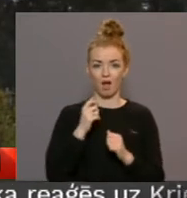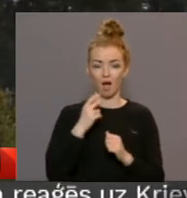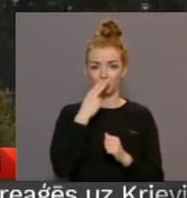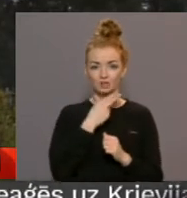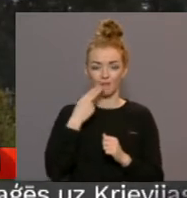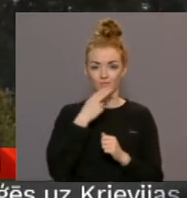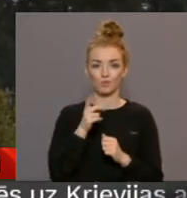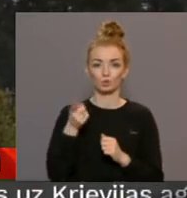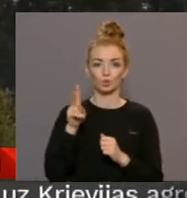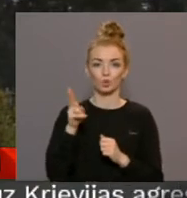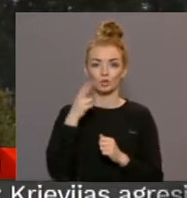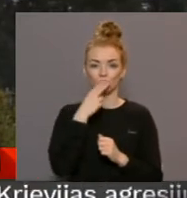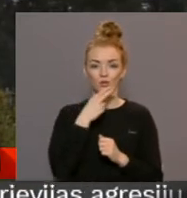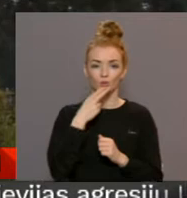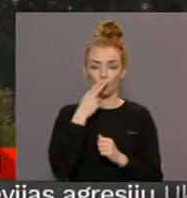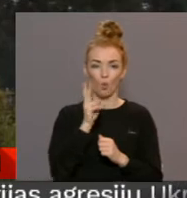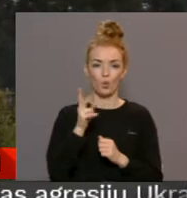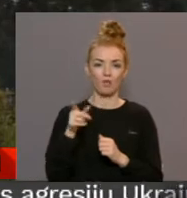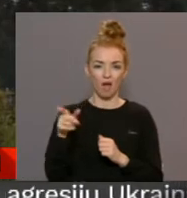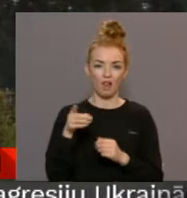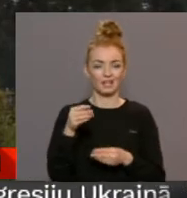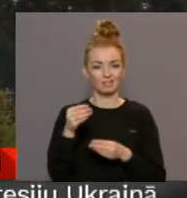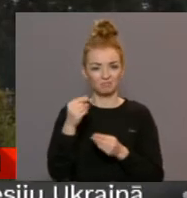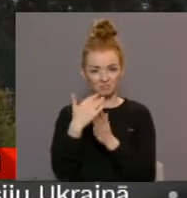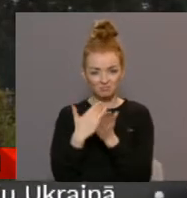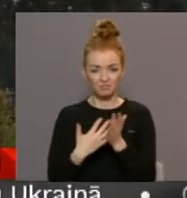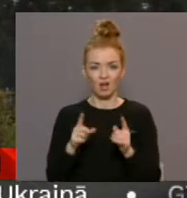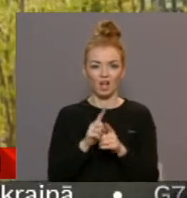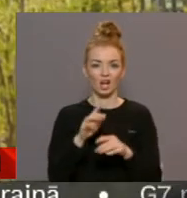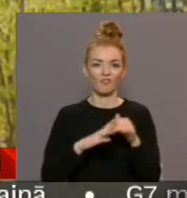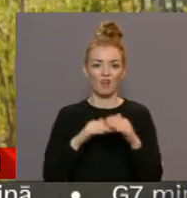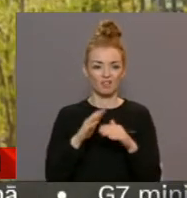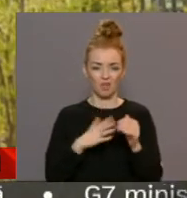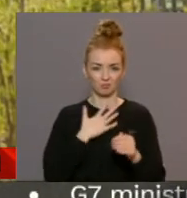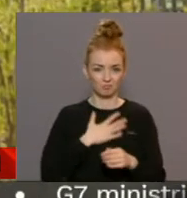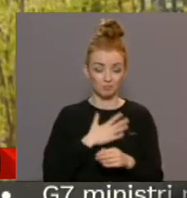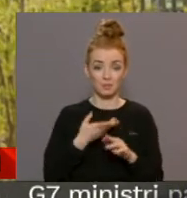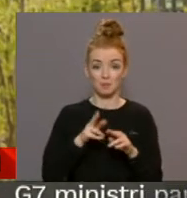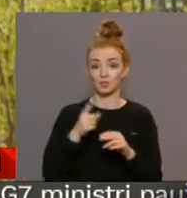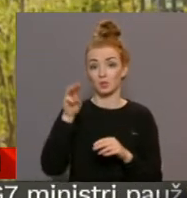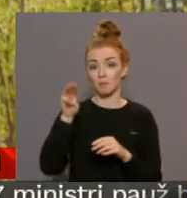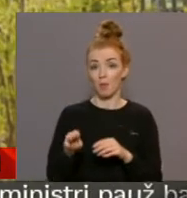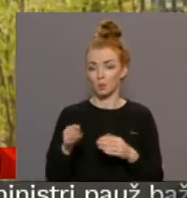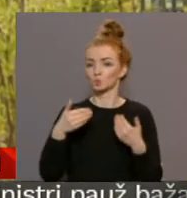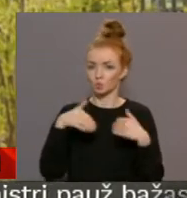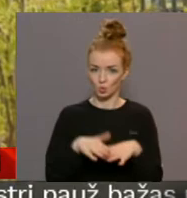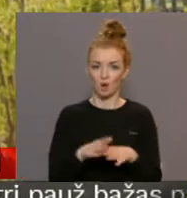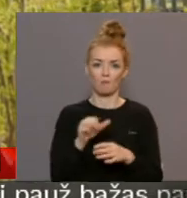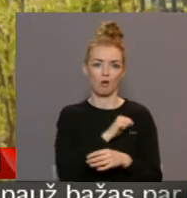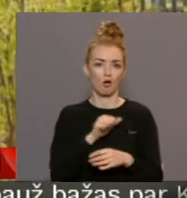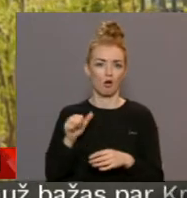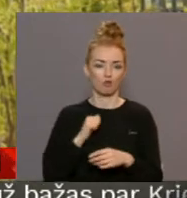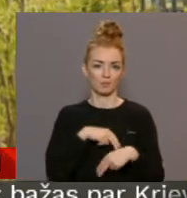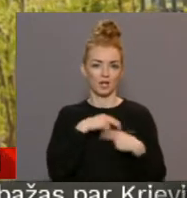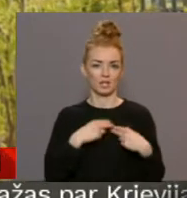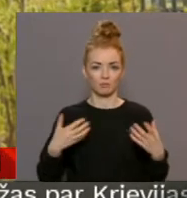skrundas komunālā saimniecības izcenojumiem un paveikto darbu kvalitāti tikai pieauga, tāpēc pirms mēneša nolēmts dibināt biedrību un